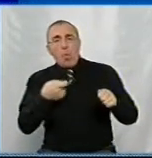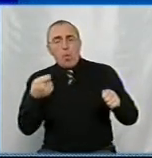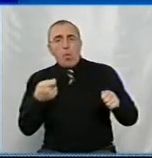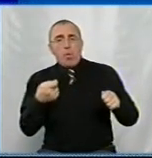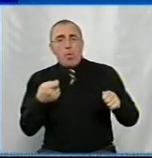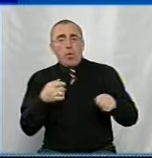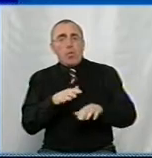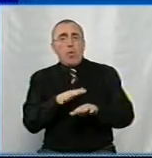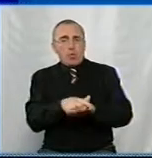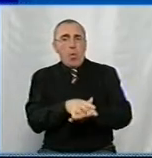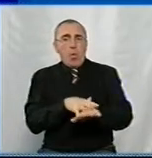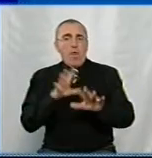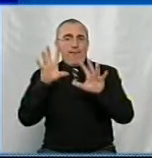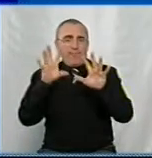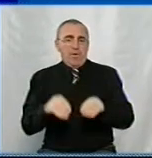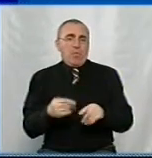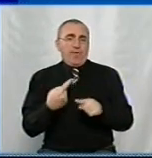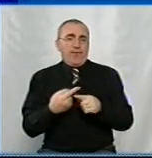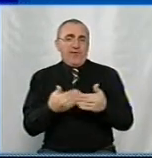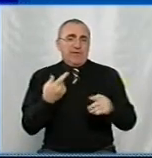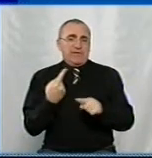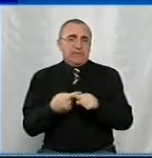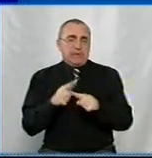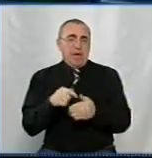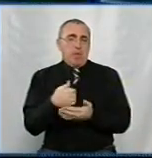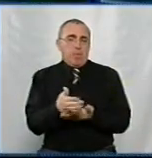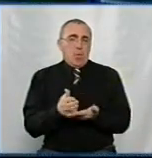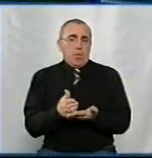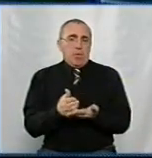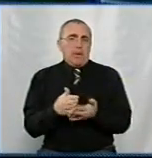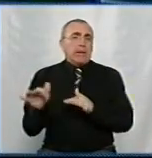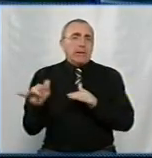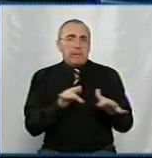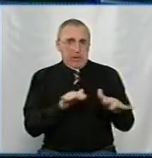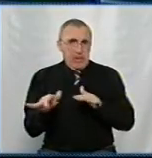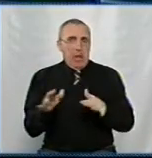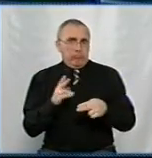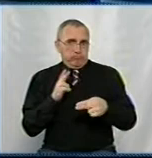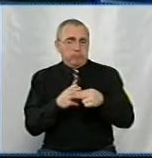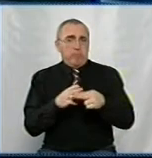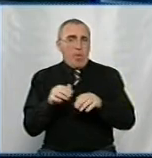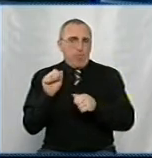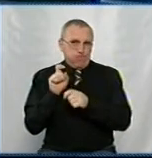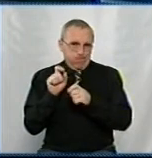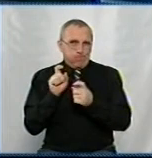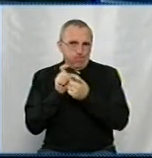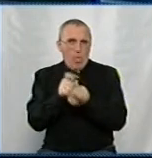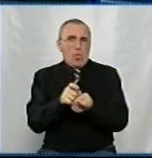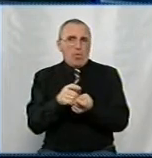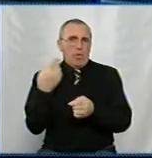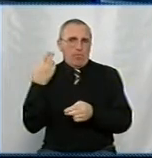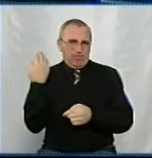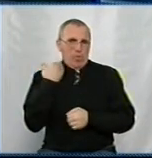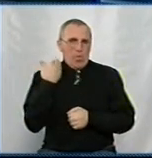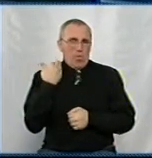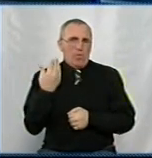відключеними від цієї послуги. Дієвий засіб, так, боротьби з боржниками, наскільки я розумію, для вас? Ви